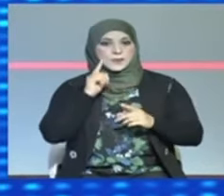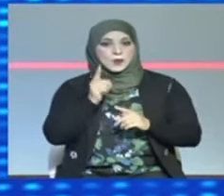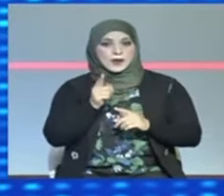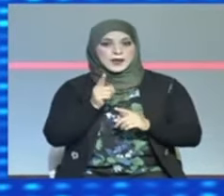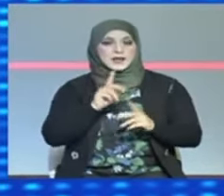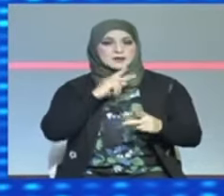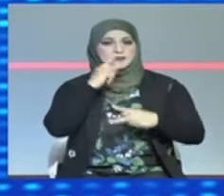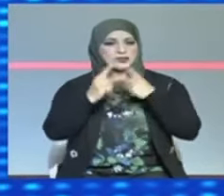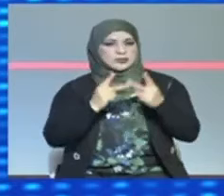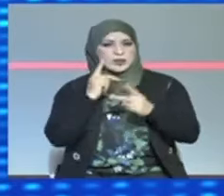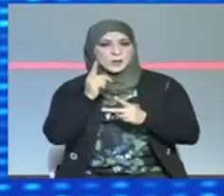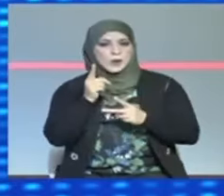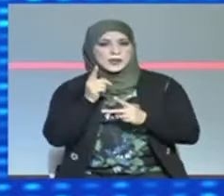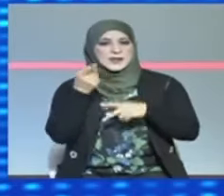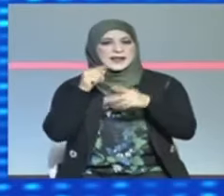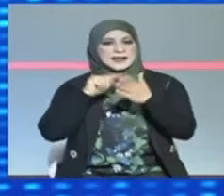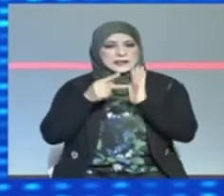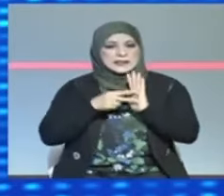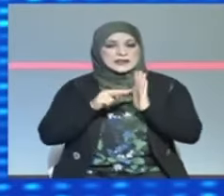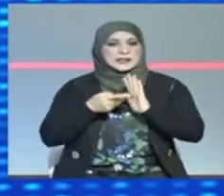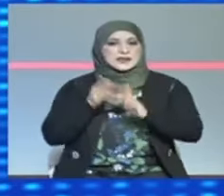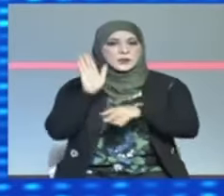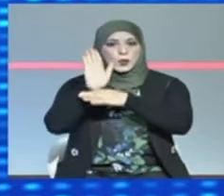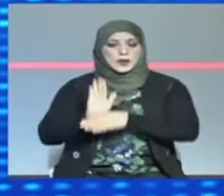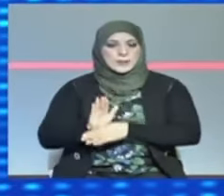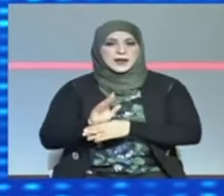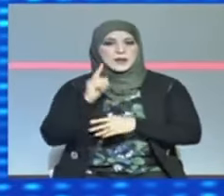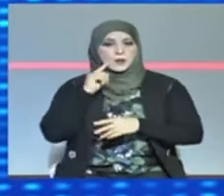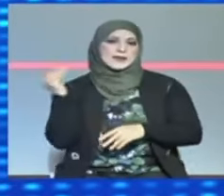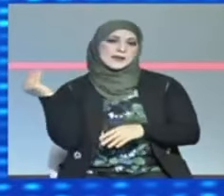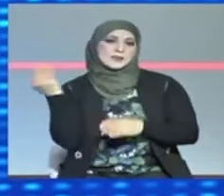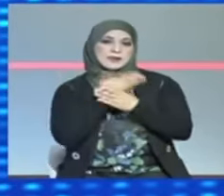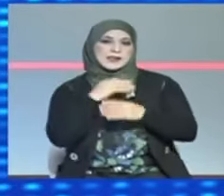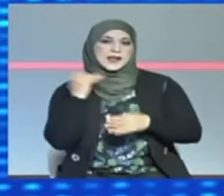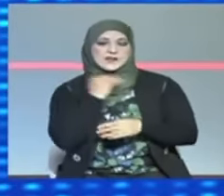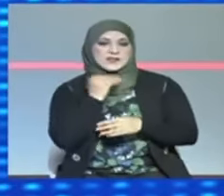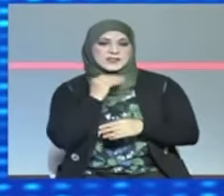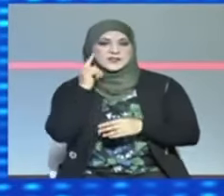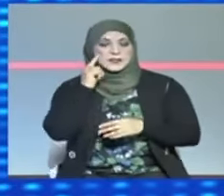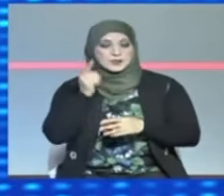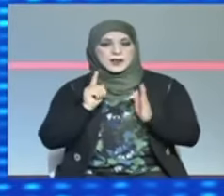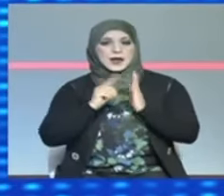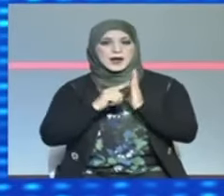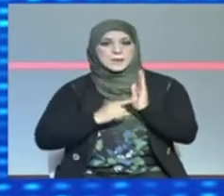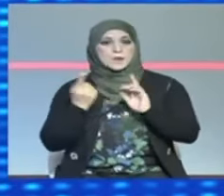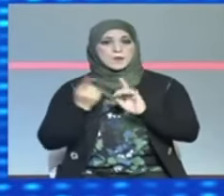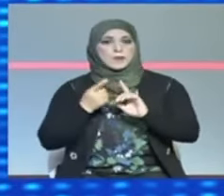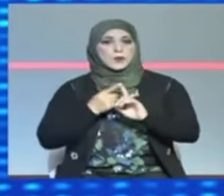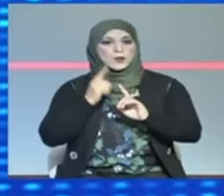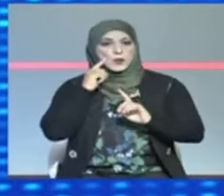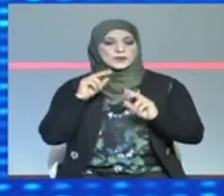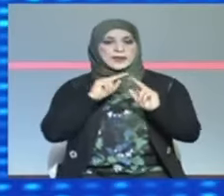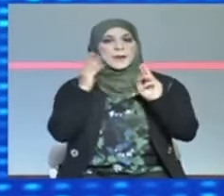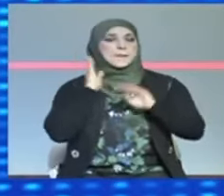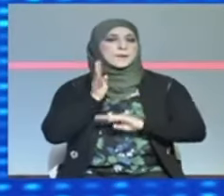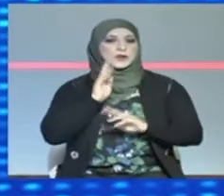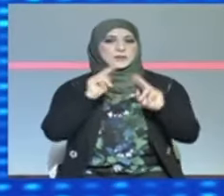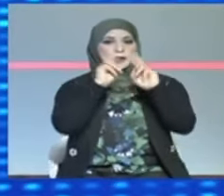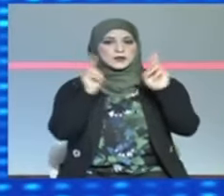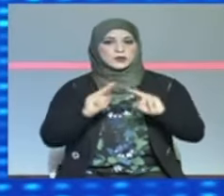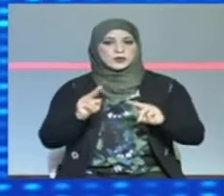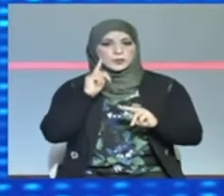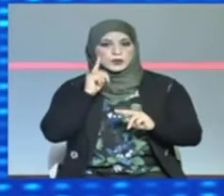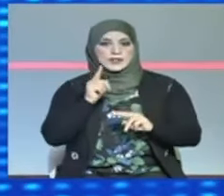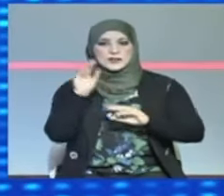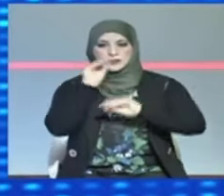مثل الحديث عن سبل الوقاية والتدخل السريع وفي الوقت المناسب احتنقات فعاليات مؤتمر دولي بعنوان